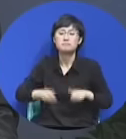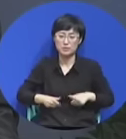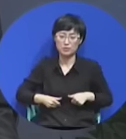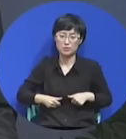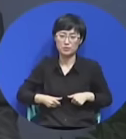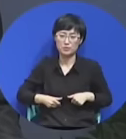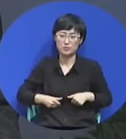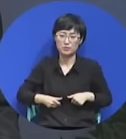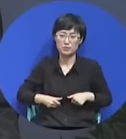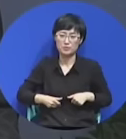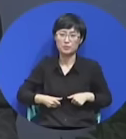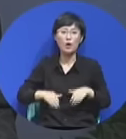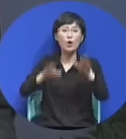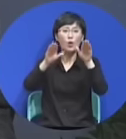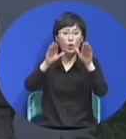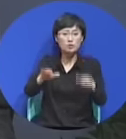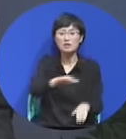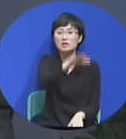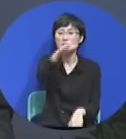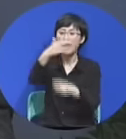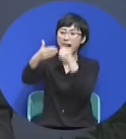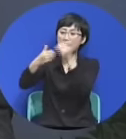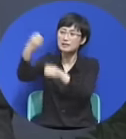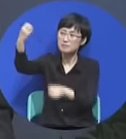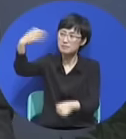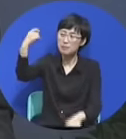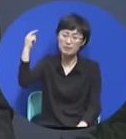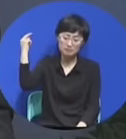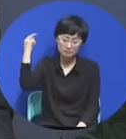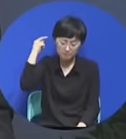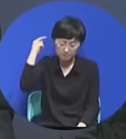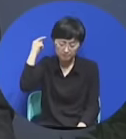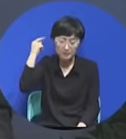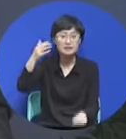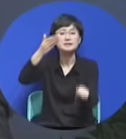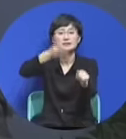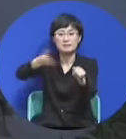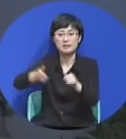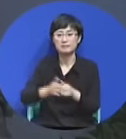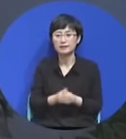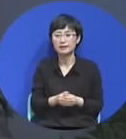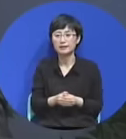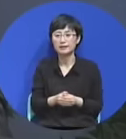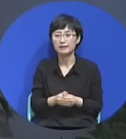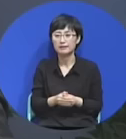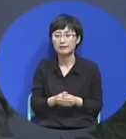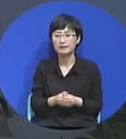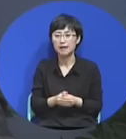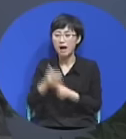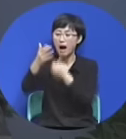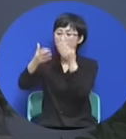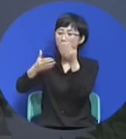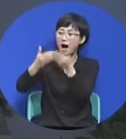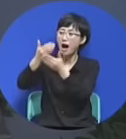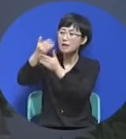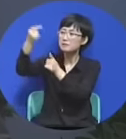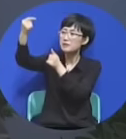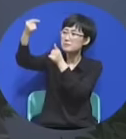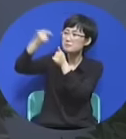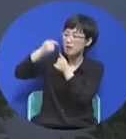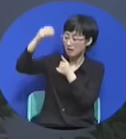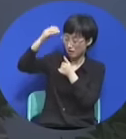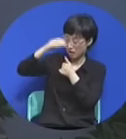오늘 여러분, 하나님의 음성을 들어야 돼요. 여러분, 늘 얻으시던지 그 천명을 볼 수 있어야